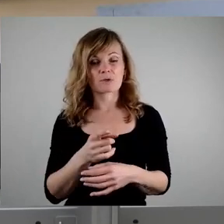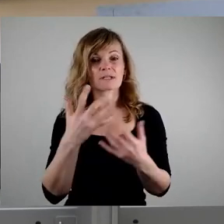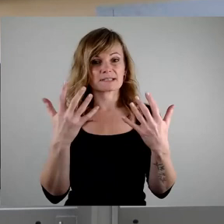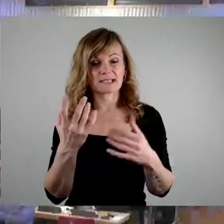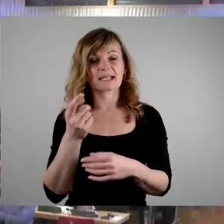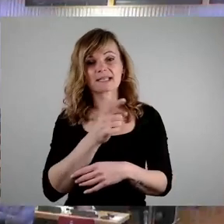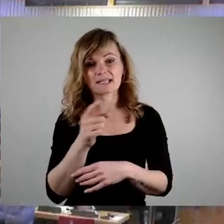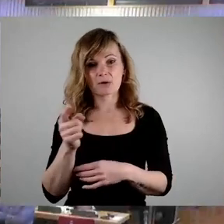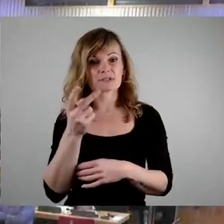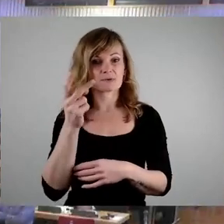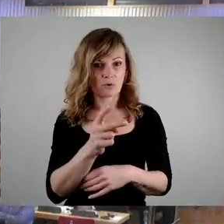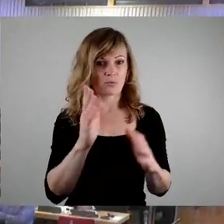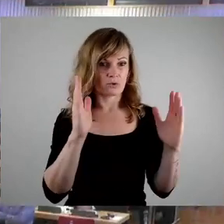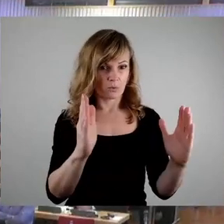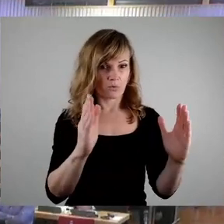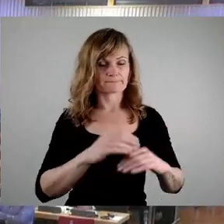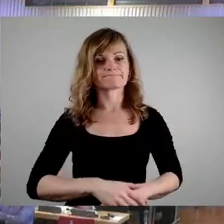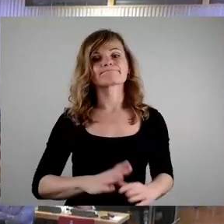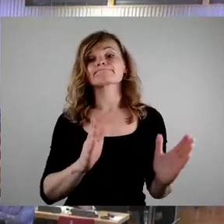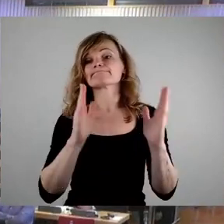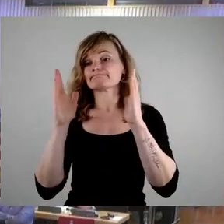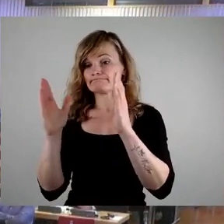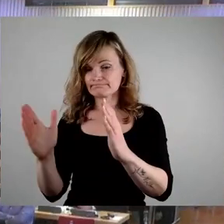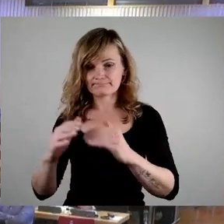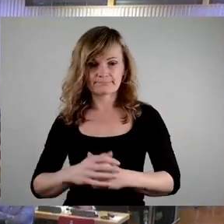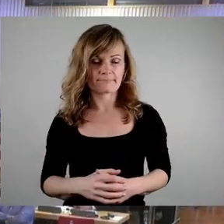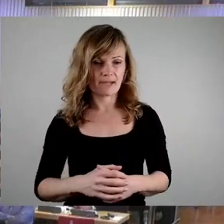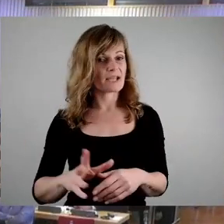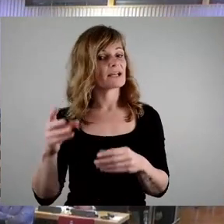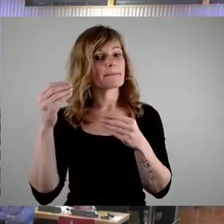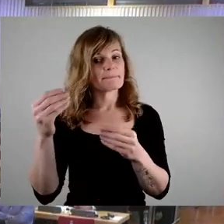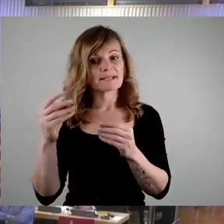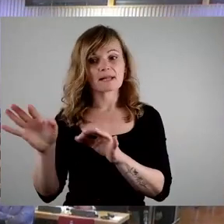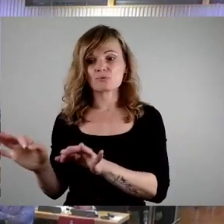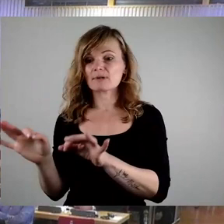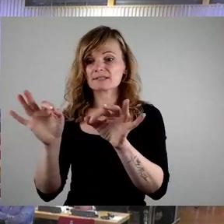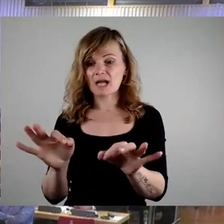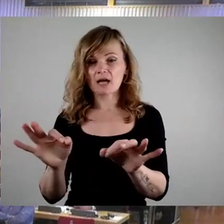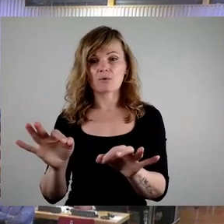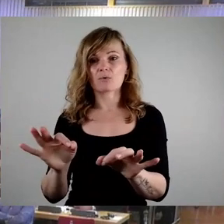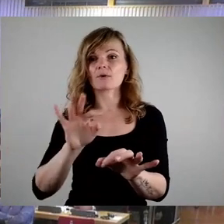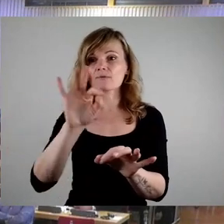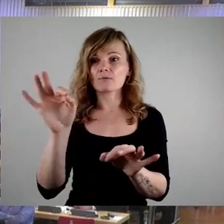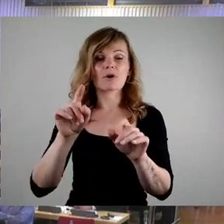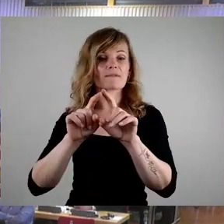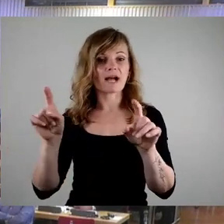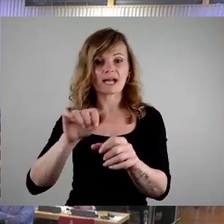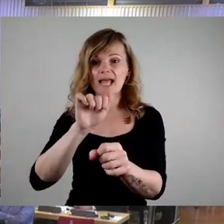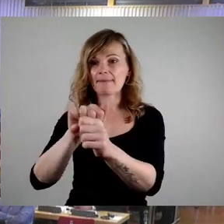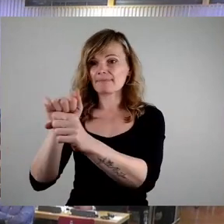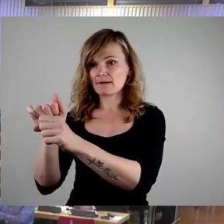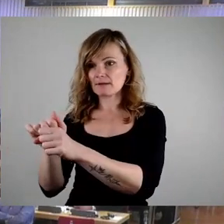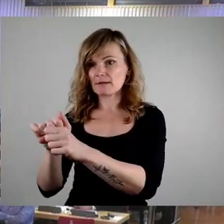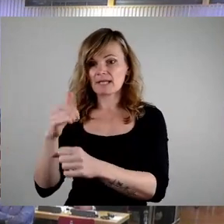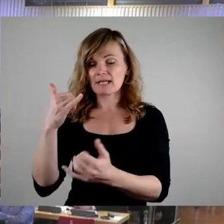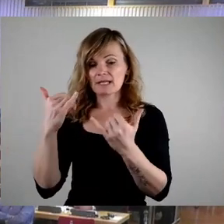dem gegenüberstehen 17 Mittelübertragungen an Fachämter für Projekte im Stadtteil.